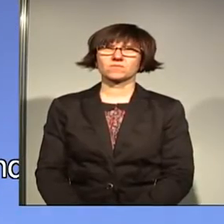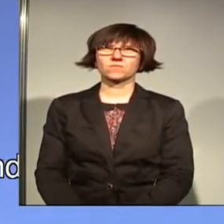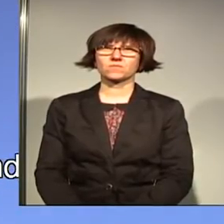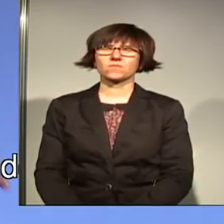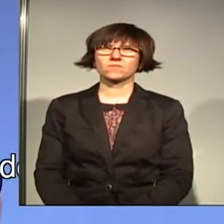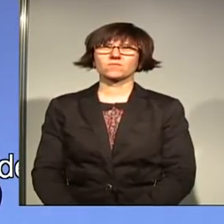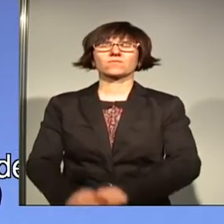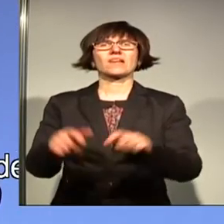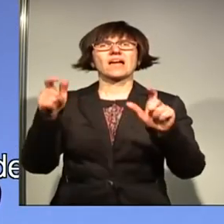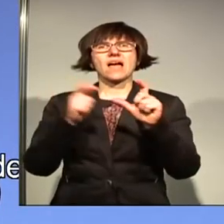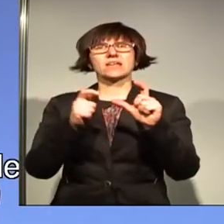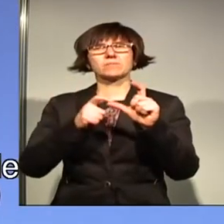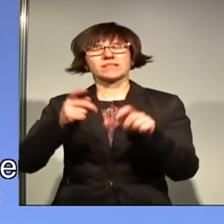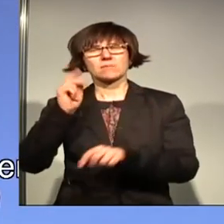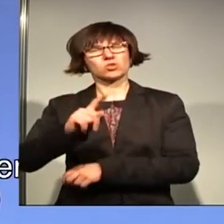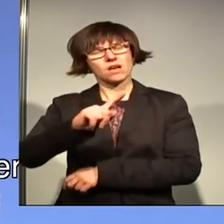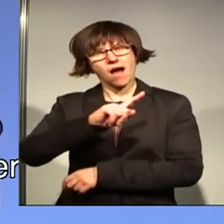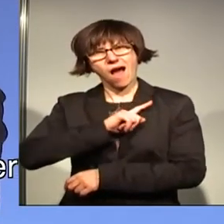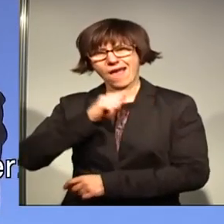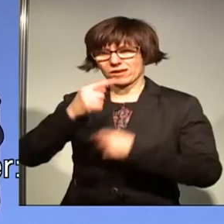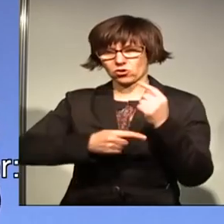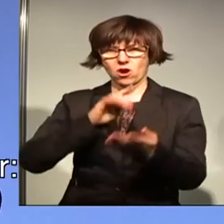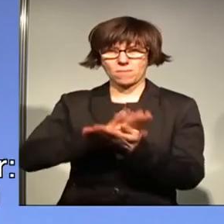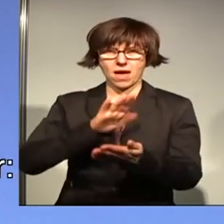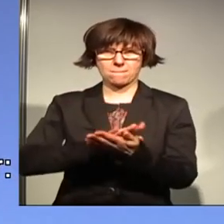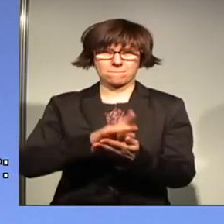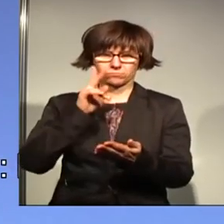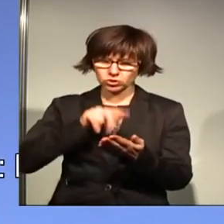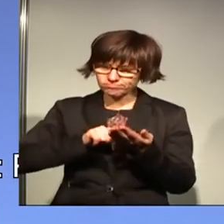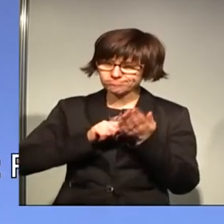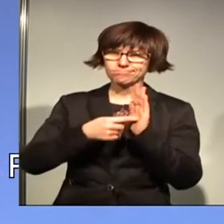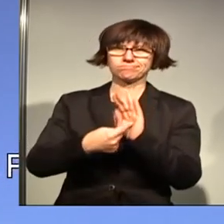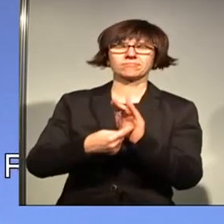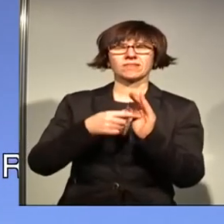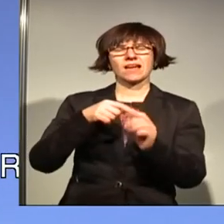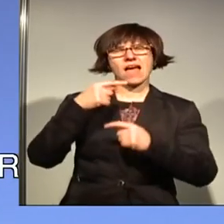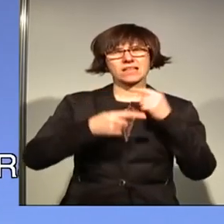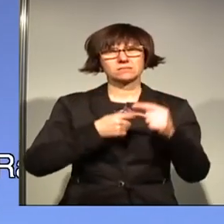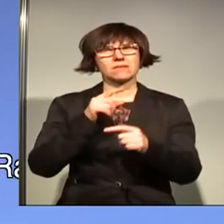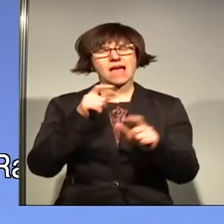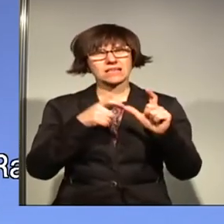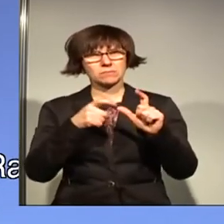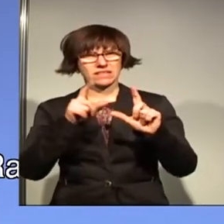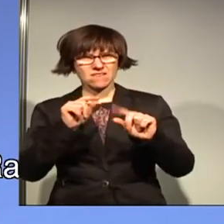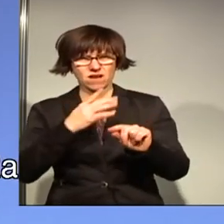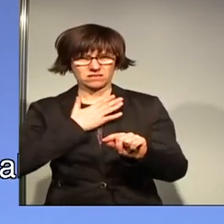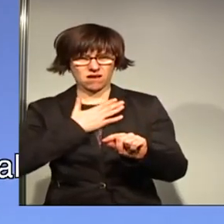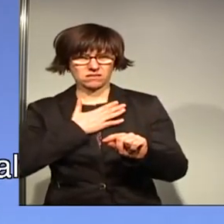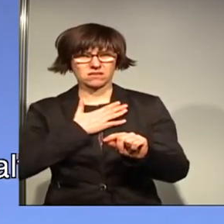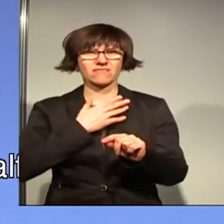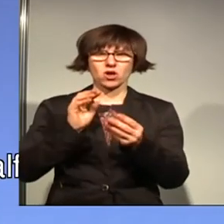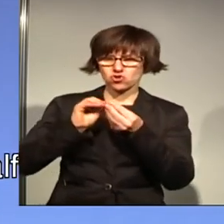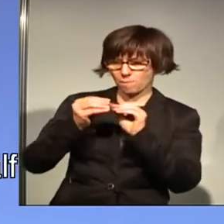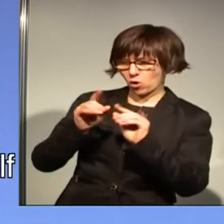Die SPD muss ihre eigenständige Rolle behalten. Wir müssen erkennbar bleiben. Was ist SPD pur? Was sind die notwendigen Kompromisse?